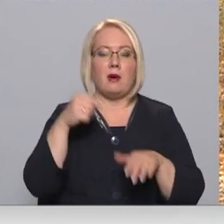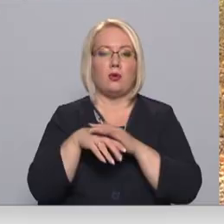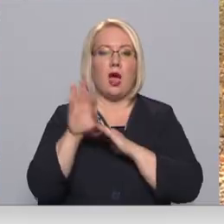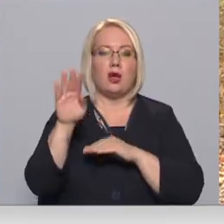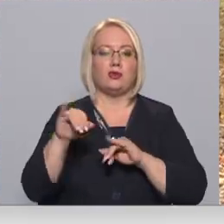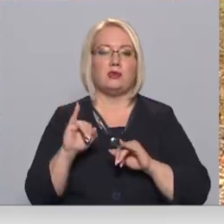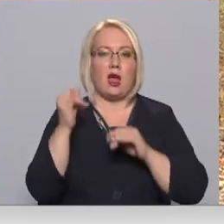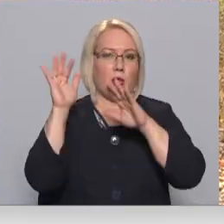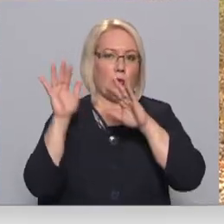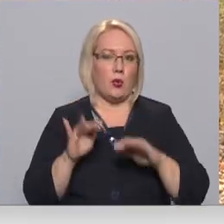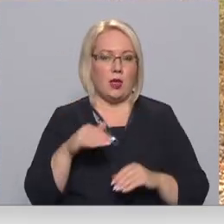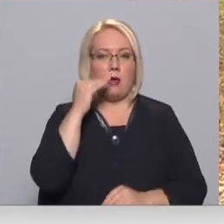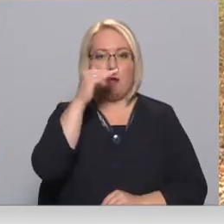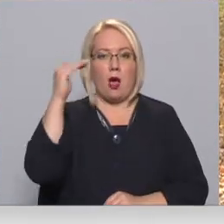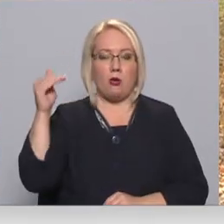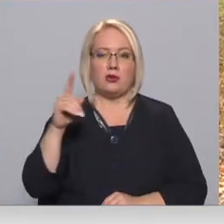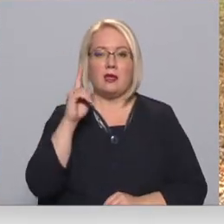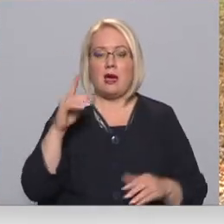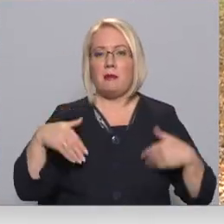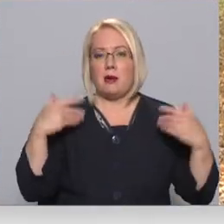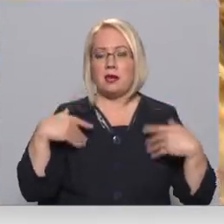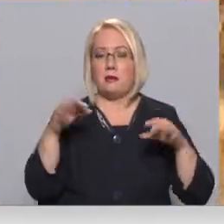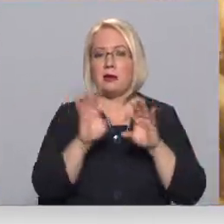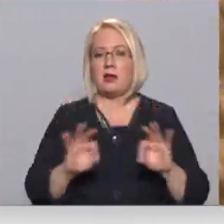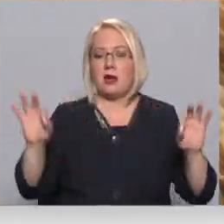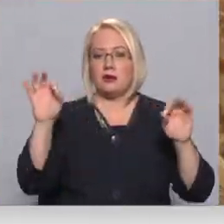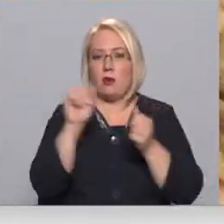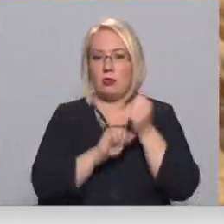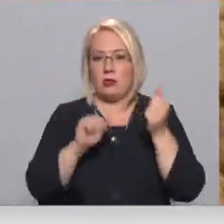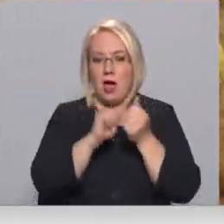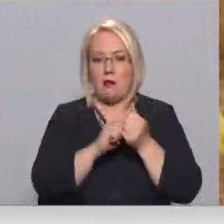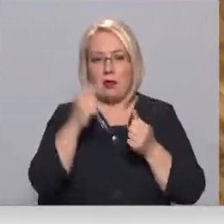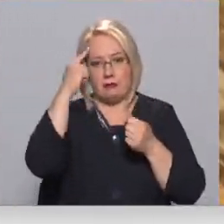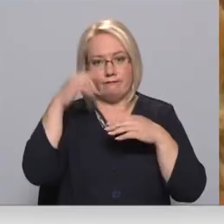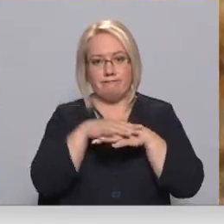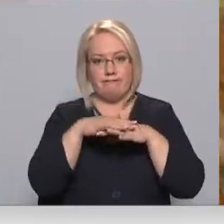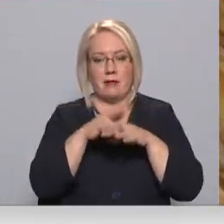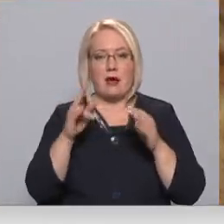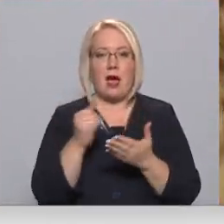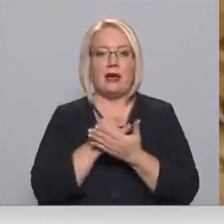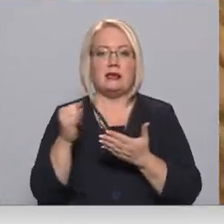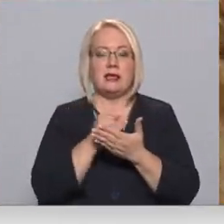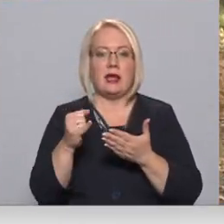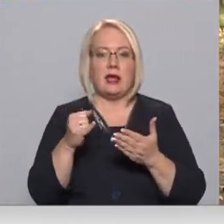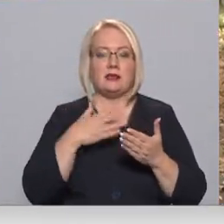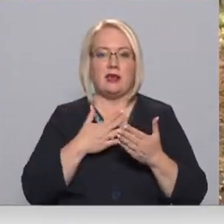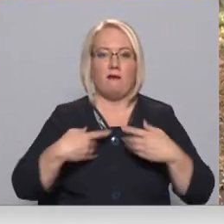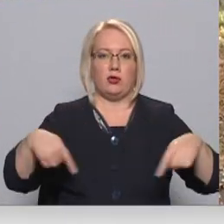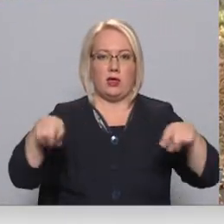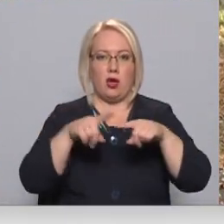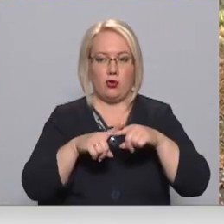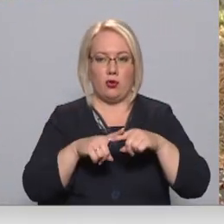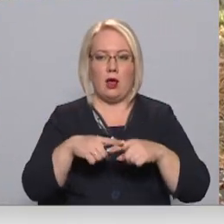zelta rudeni pieaugušie, nevien priecājas par krašņu un tabas rotu, bet lauz galvas, kā atbrīvot savu teritoriju no tās. Mēs